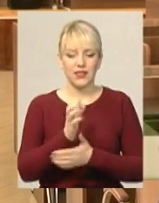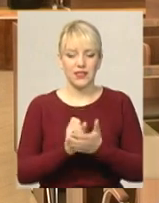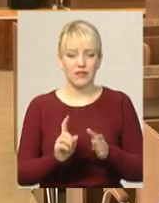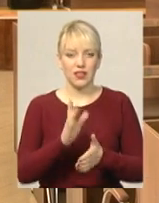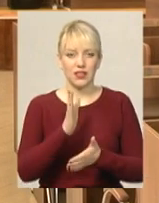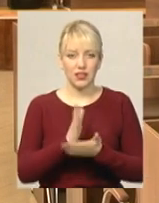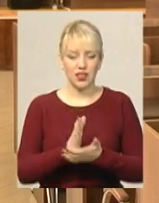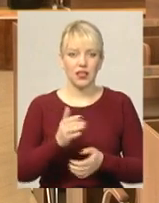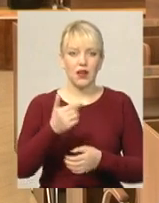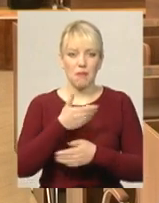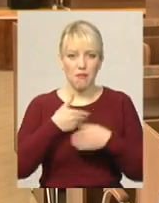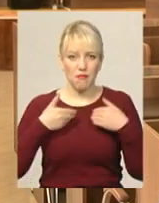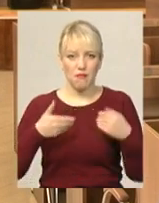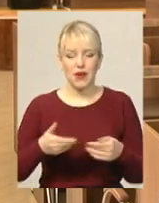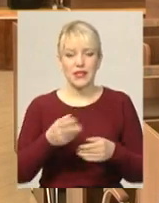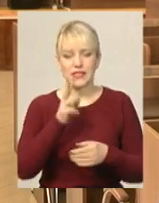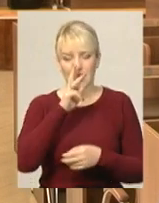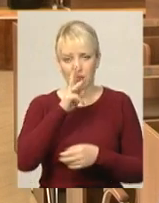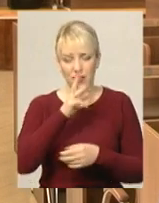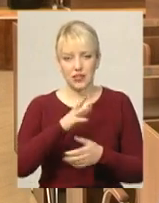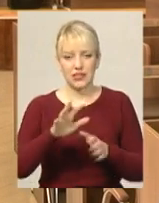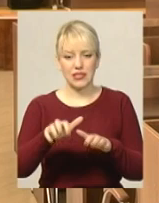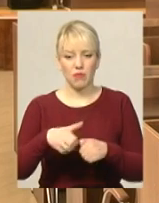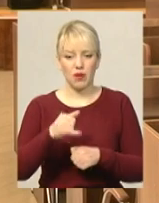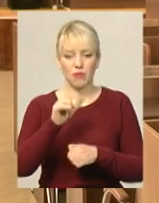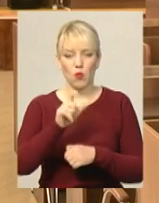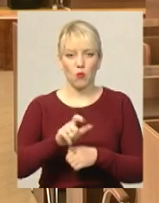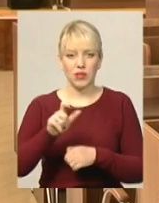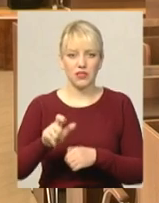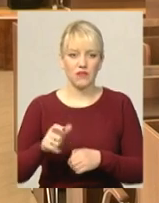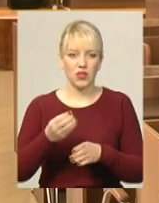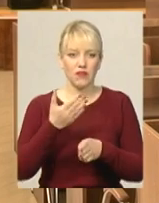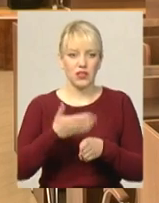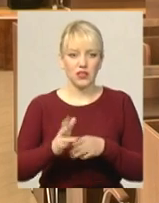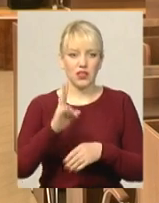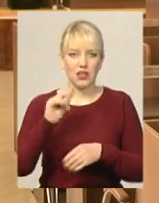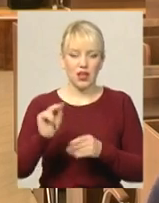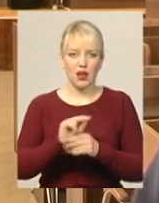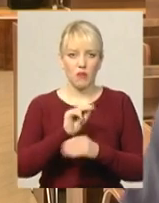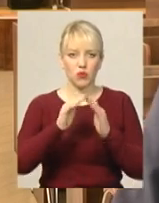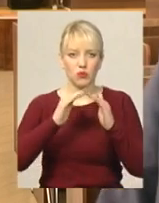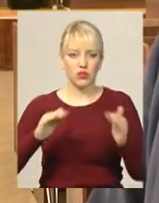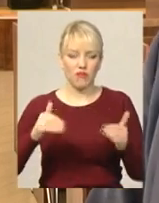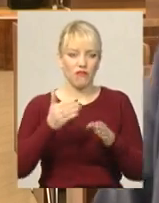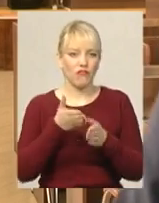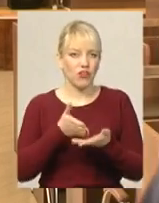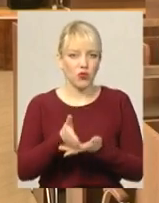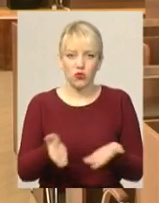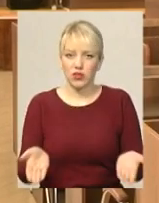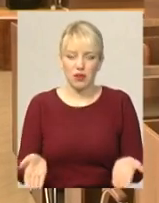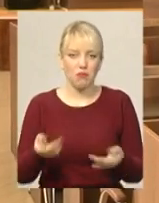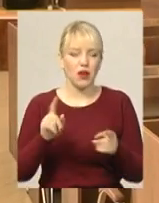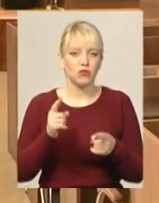є, ми заробітні плати заберемо працівників і виділимо на ремонт покривлі Виходу не буде, тому що ми теж